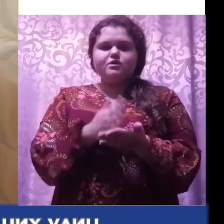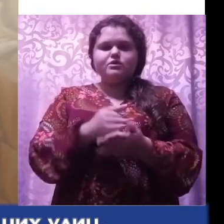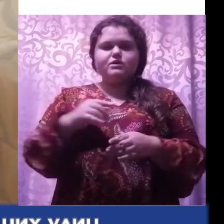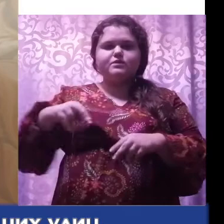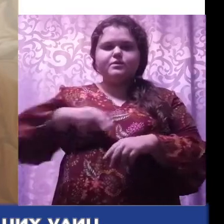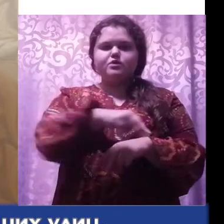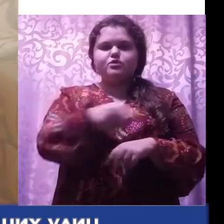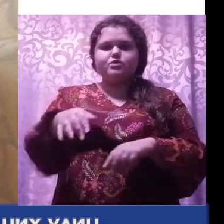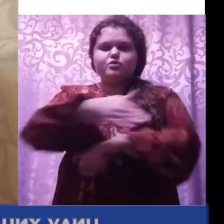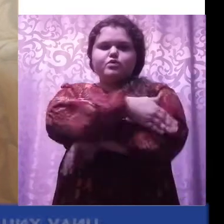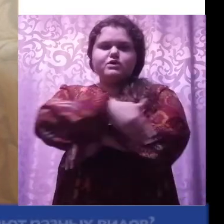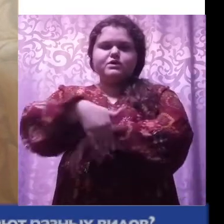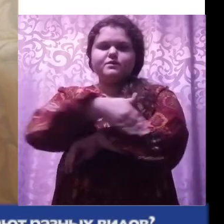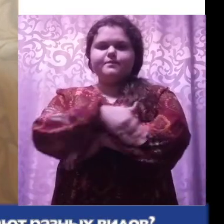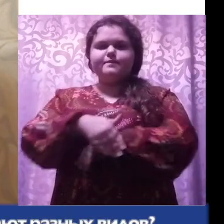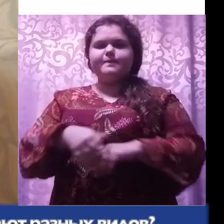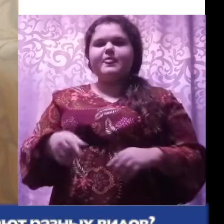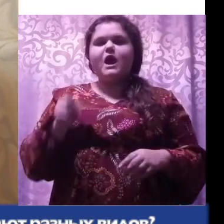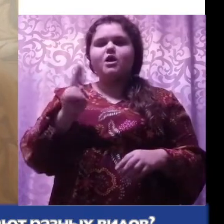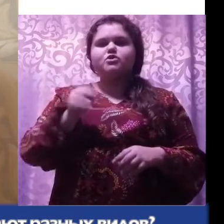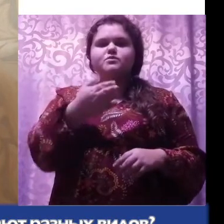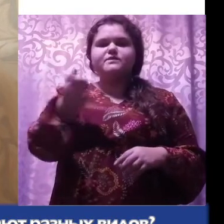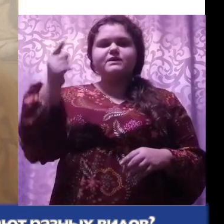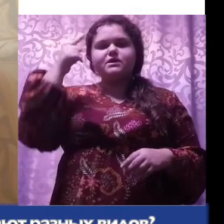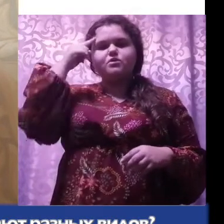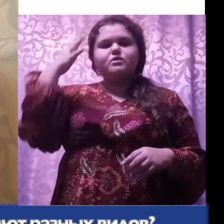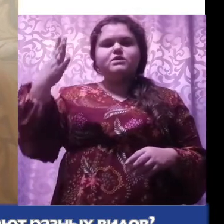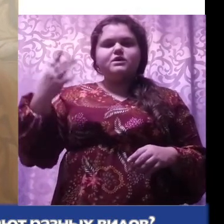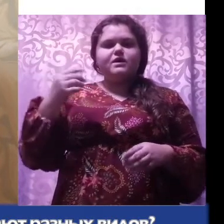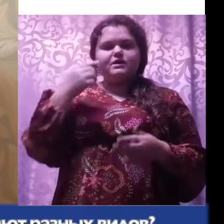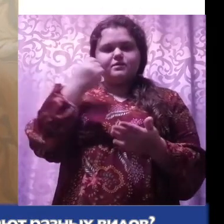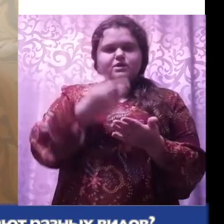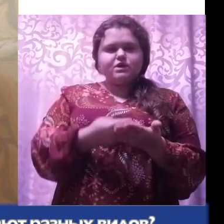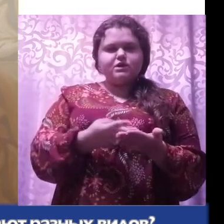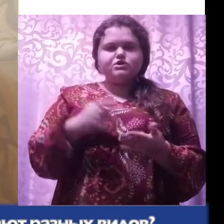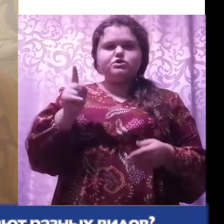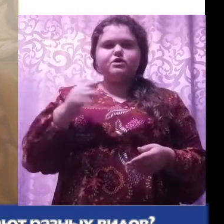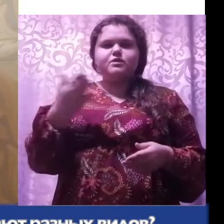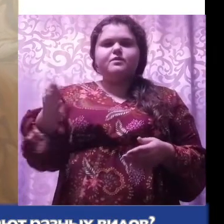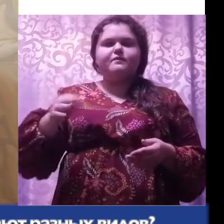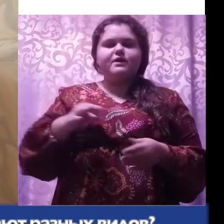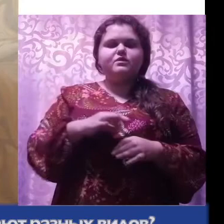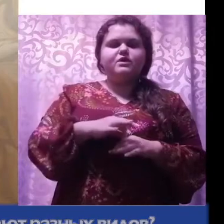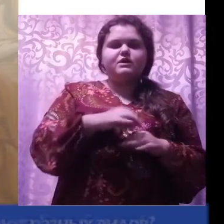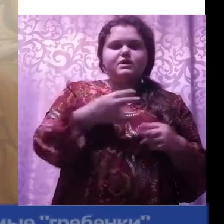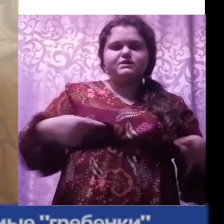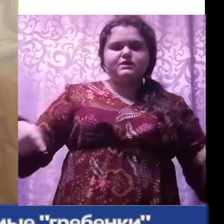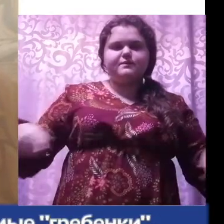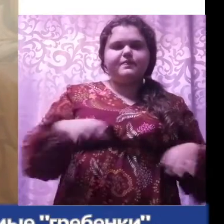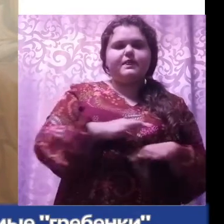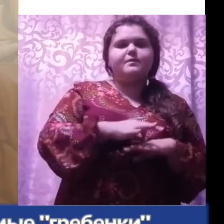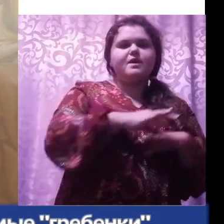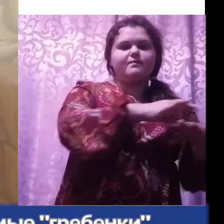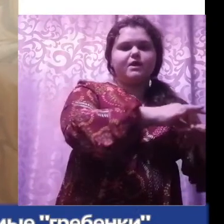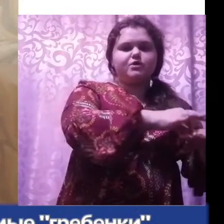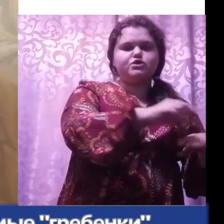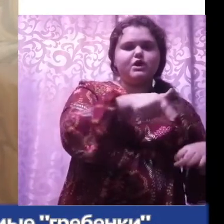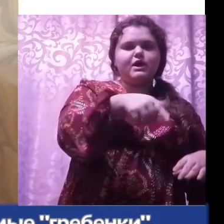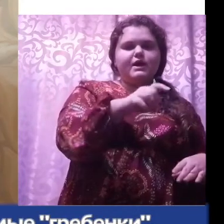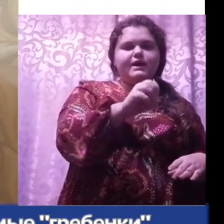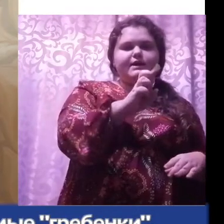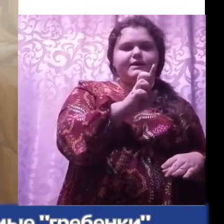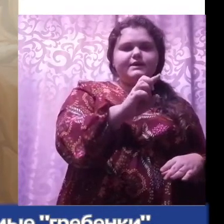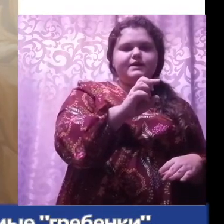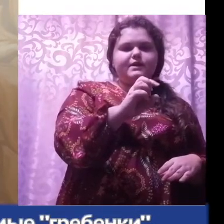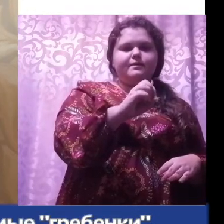лежат на переходах наших улиц. А кто-нибудь из вас задумывался, вы замечали, что они бывают разных видов. Бывают направляющие,